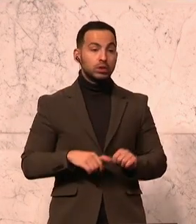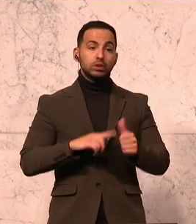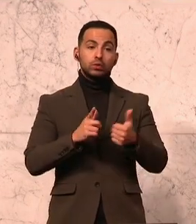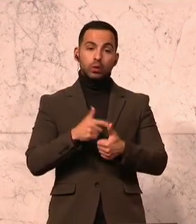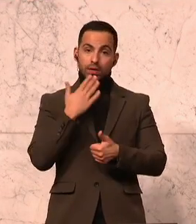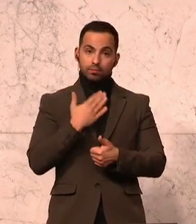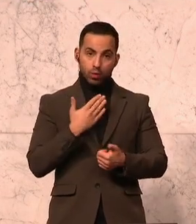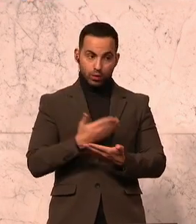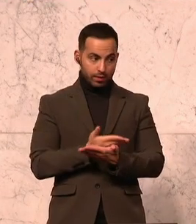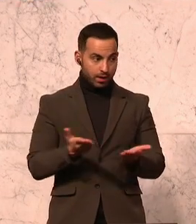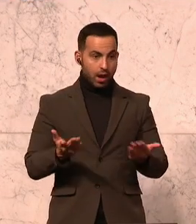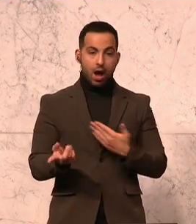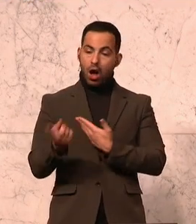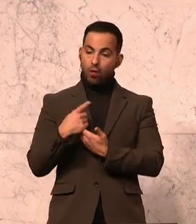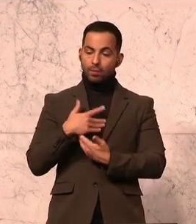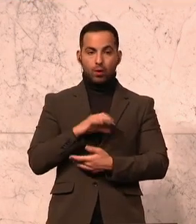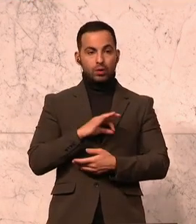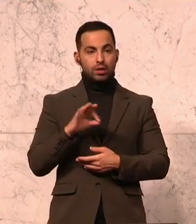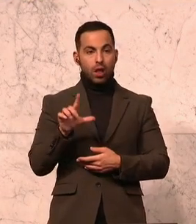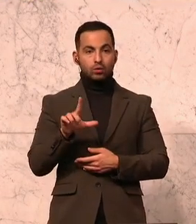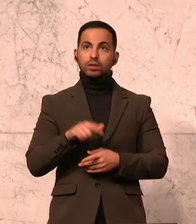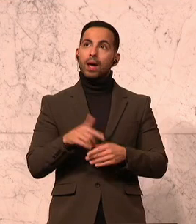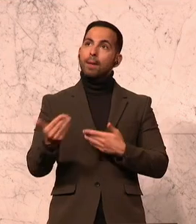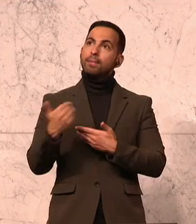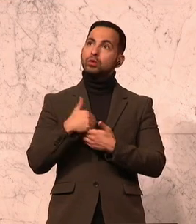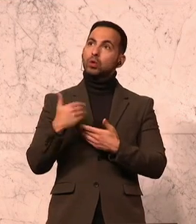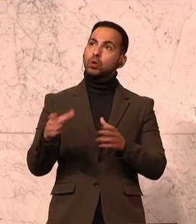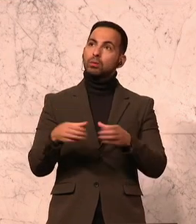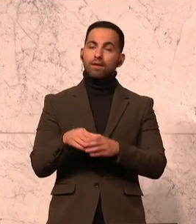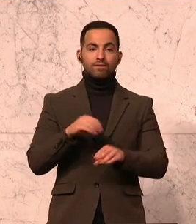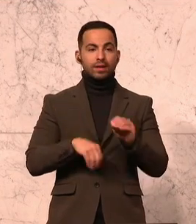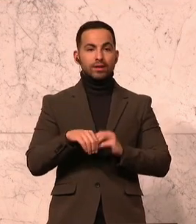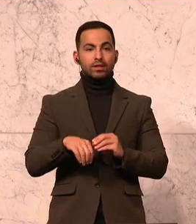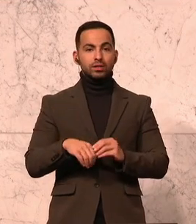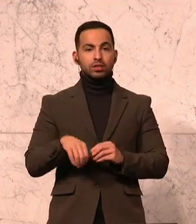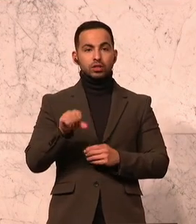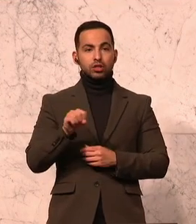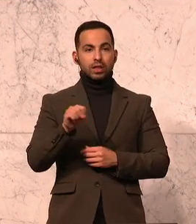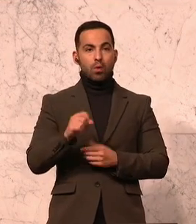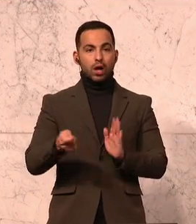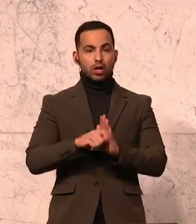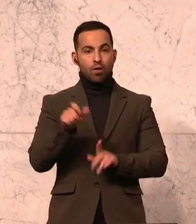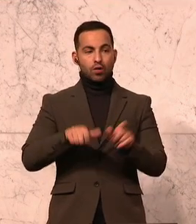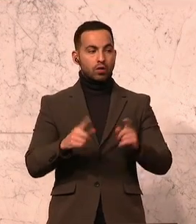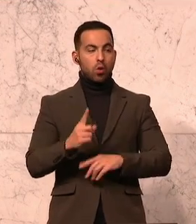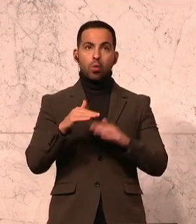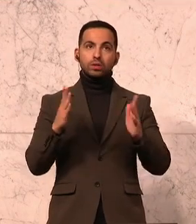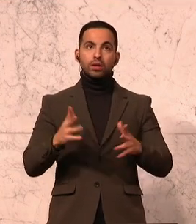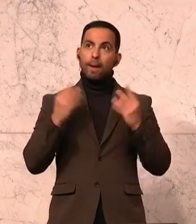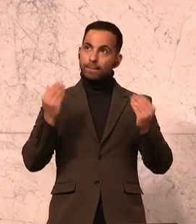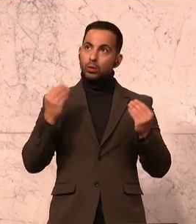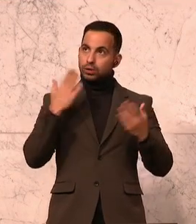Alternativerlösungsvorschläge ausgesprochen, etwa die Senkung der Lohnnebenkosten. ...Kaufleute hier bei uns im Hohen Haus herzlich